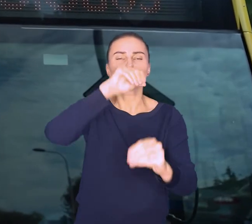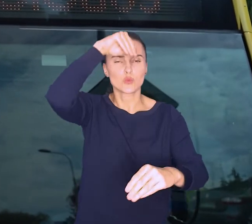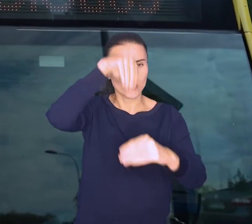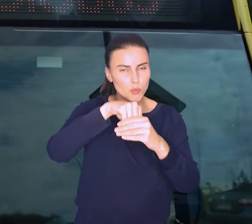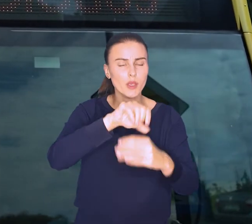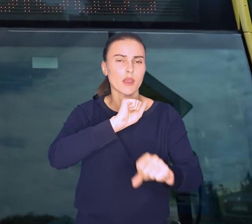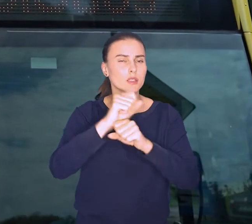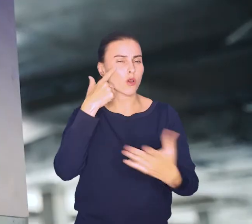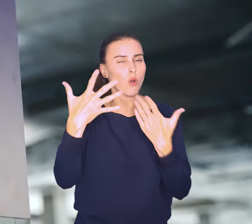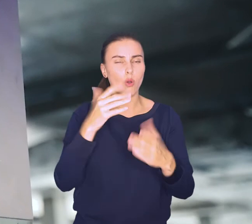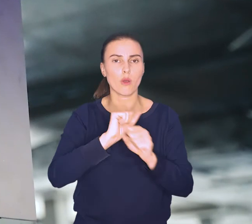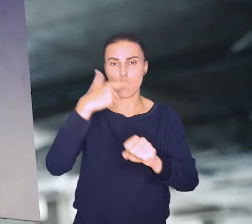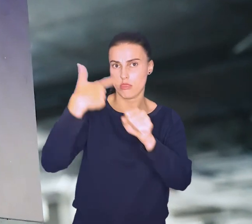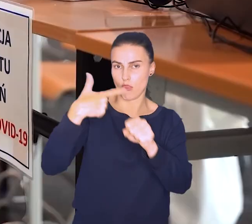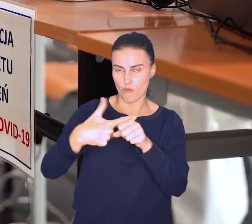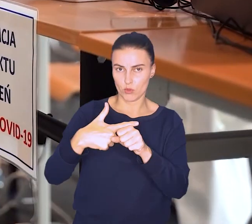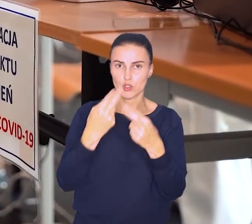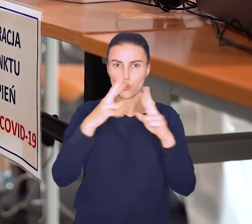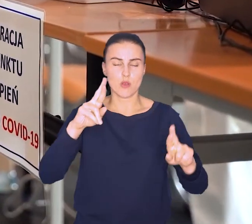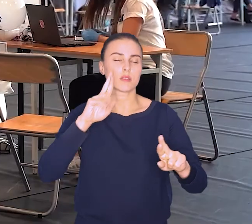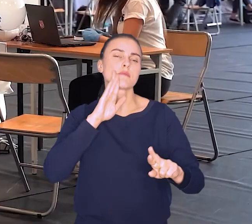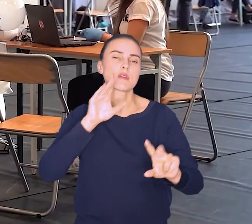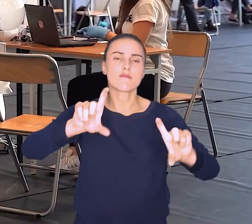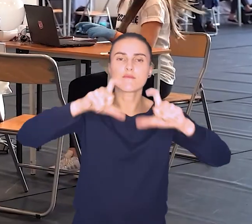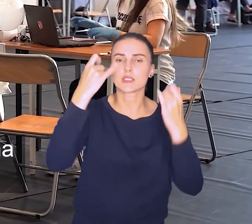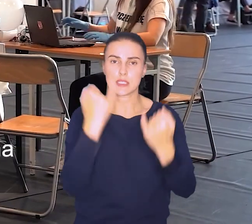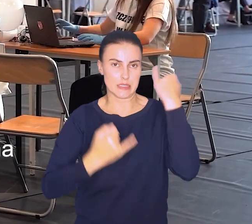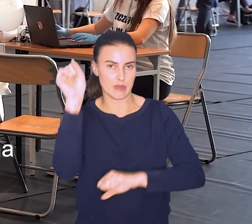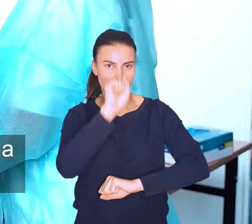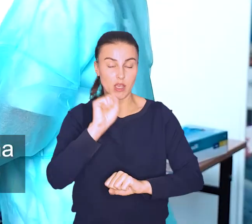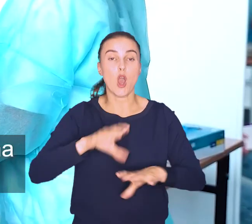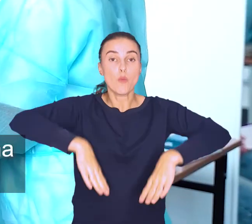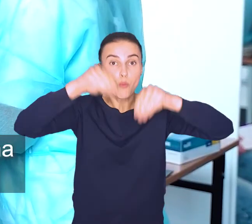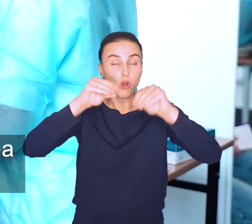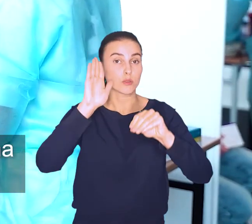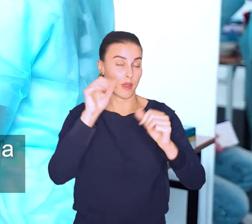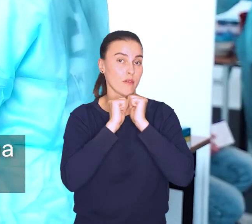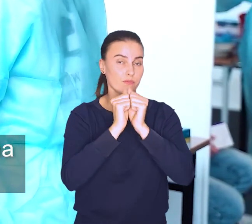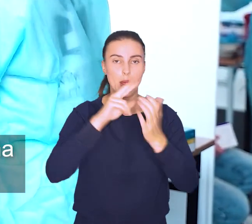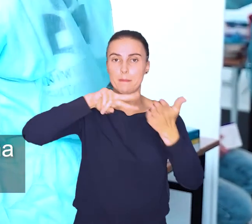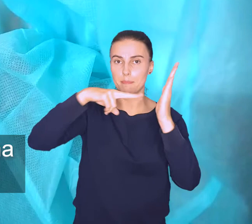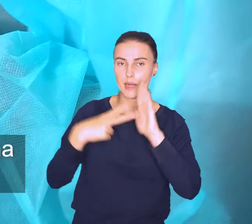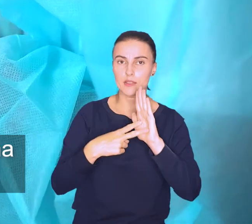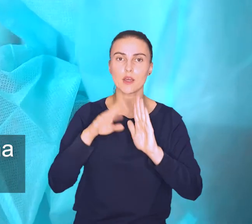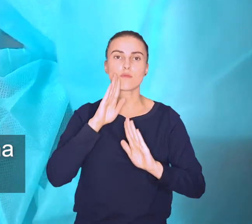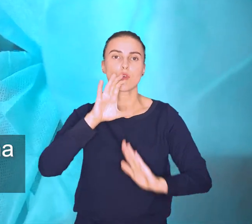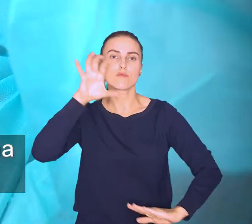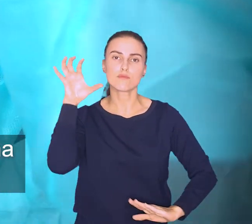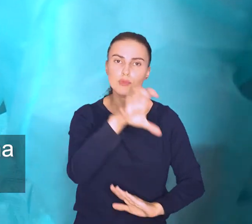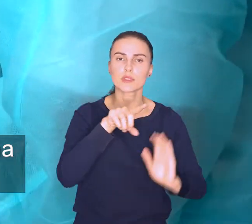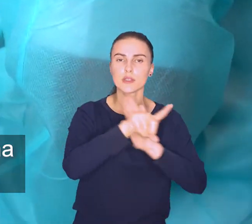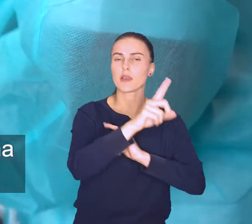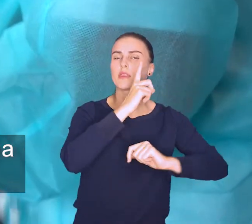punkty szczepień pojawią się na ponad 20 wydarzeniach we Wrocławiu, a na początku września planowana jest akcja dla